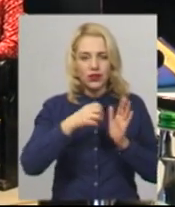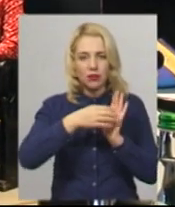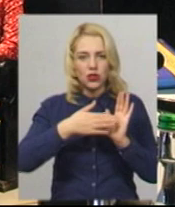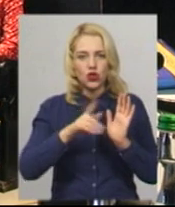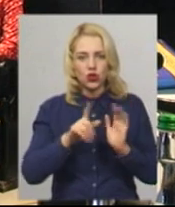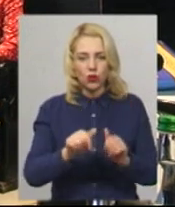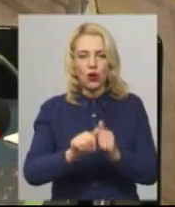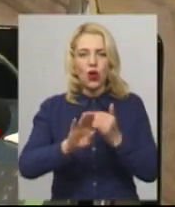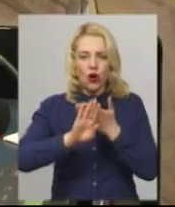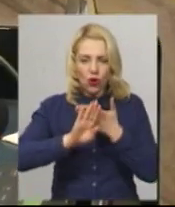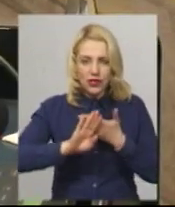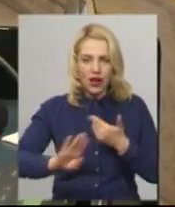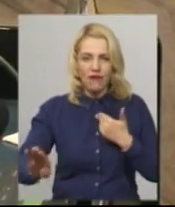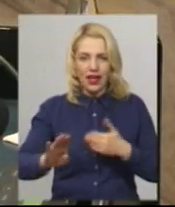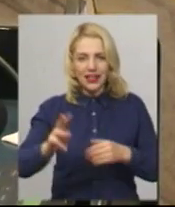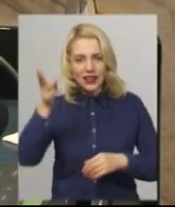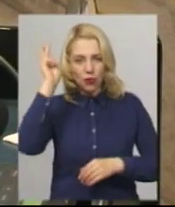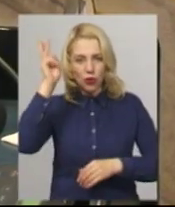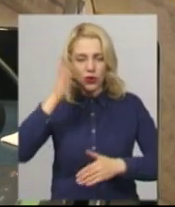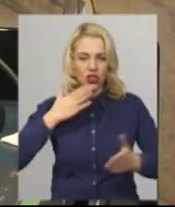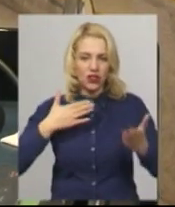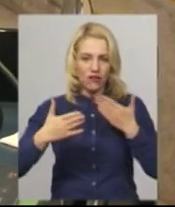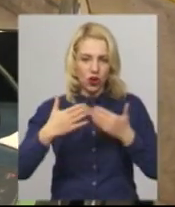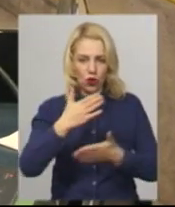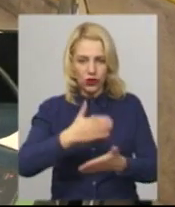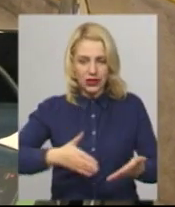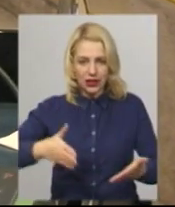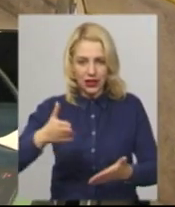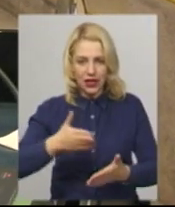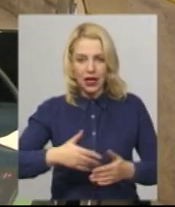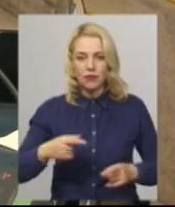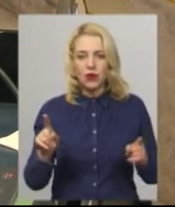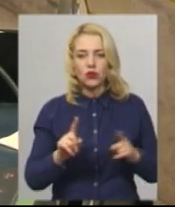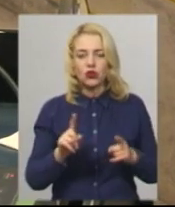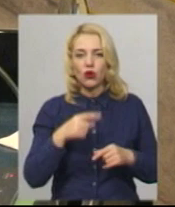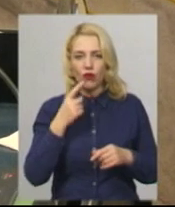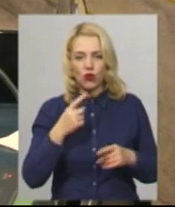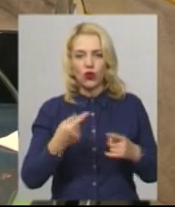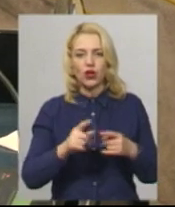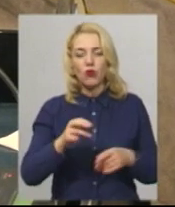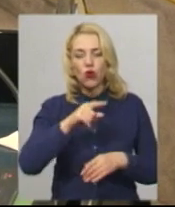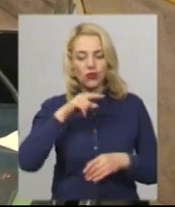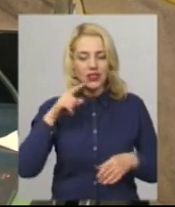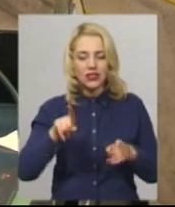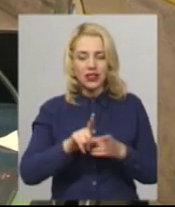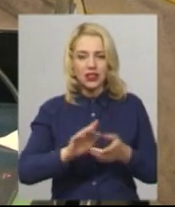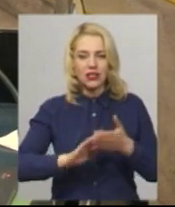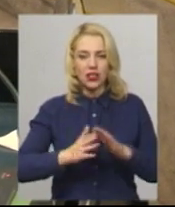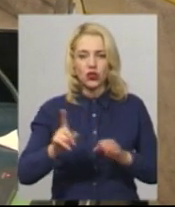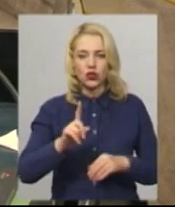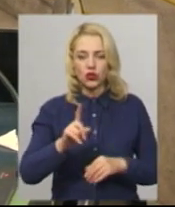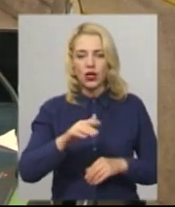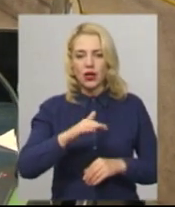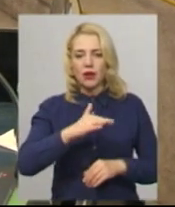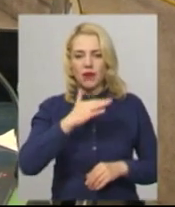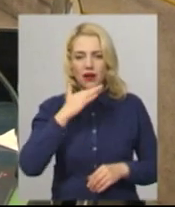дипломатичні відносини. Шановні колеги, про що ми говоримо, в Росії так склалося історично, живе дуже багато